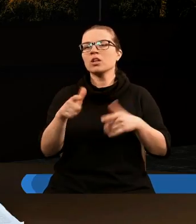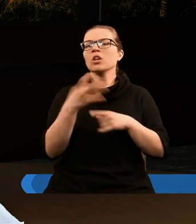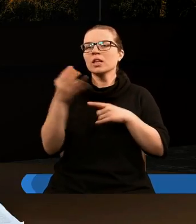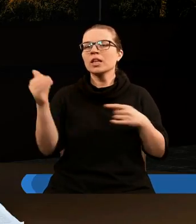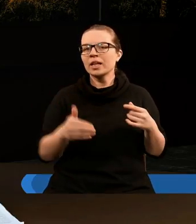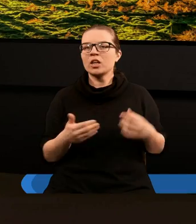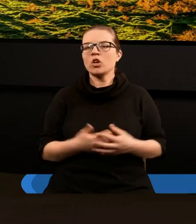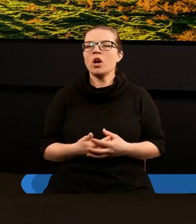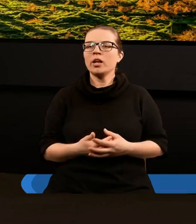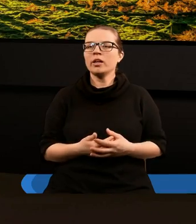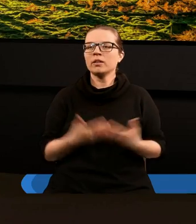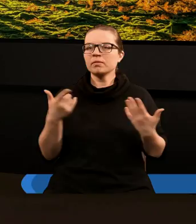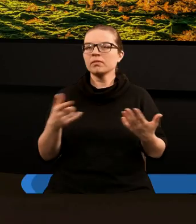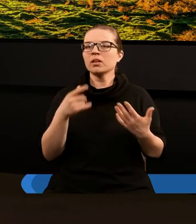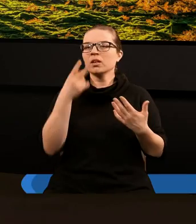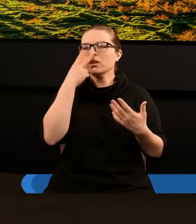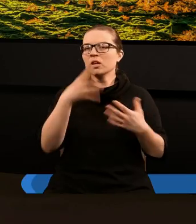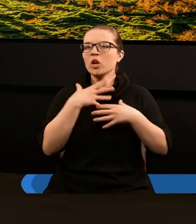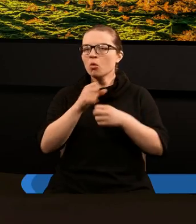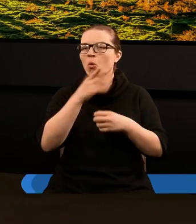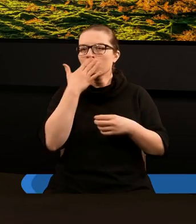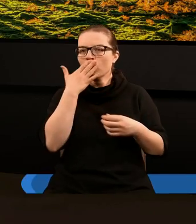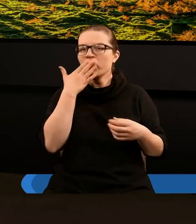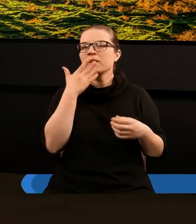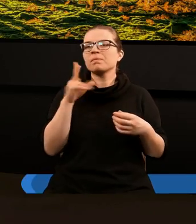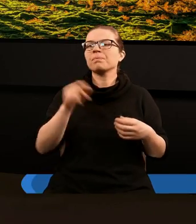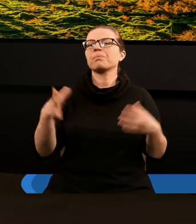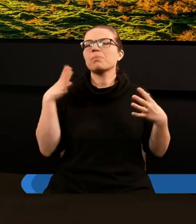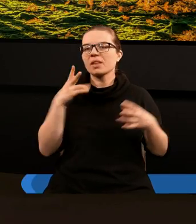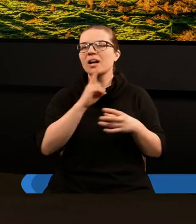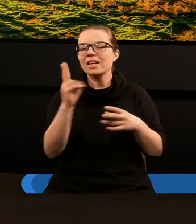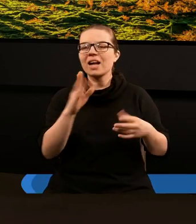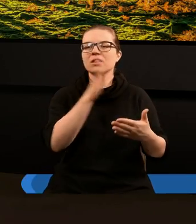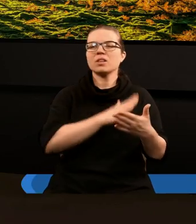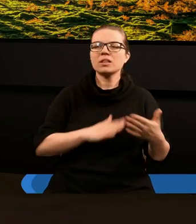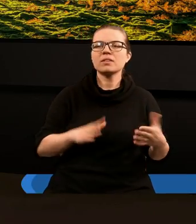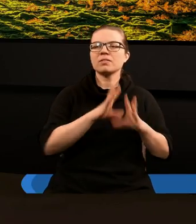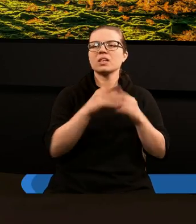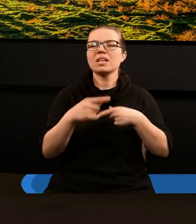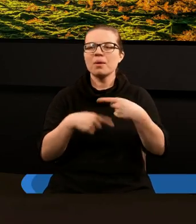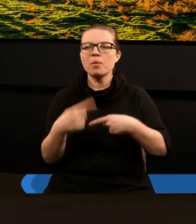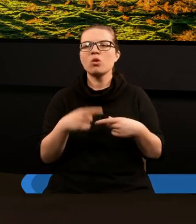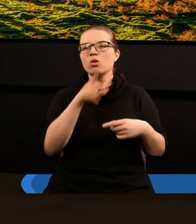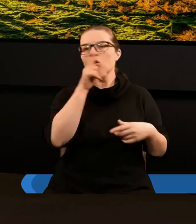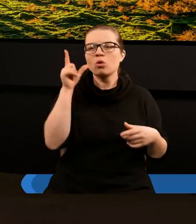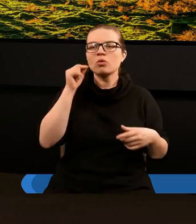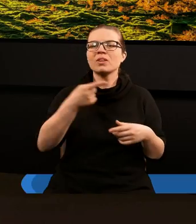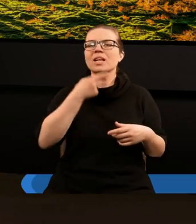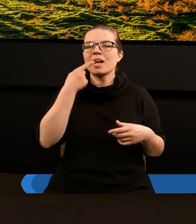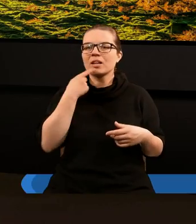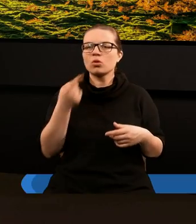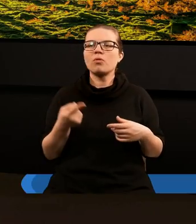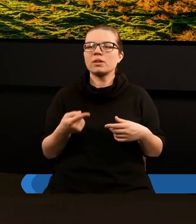tysiące. Jan opisując ten wielki tłum mówi, że był on z każdego narodu, z wszystkich plemion, ludów i